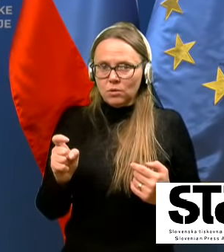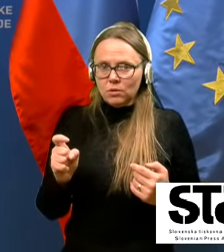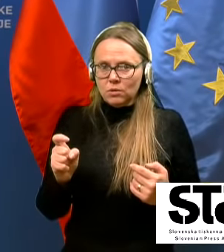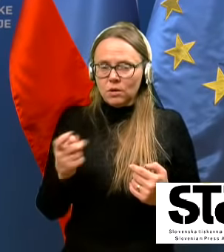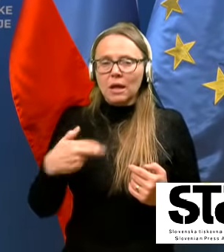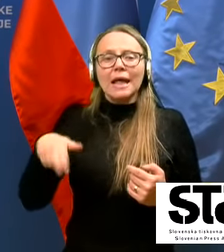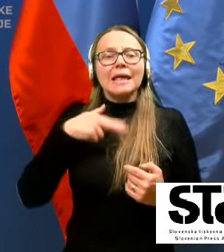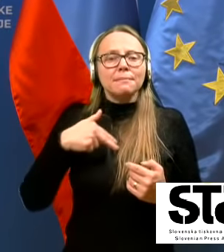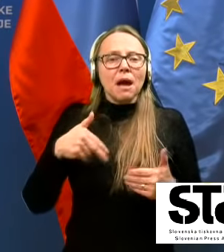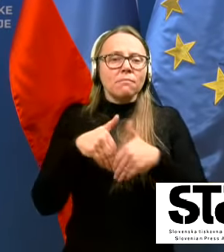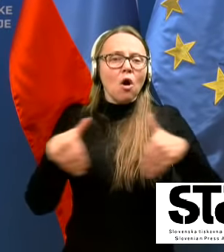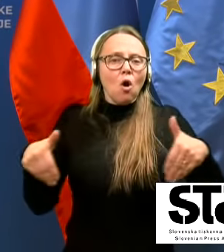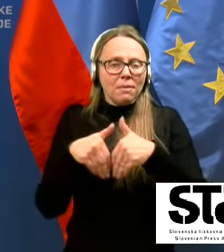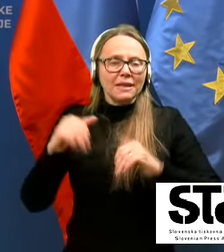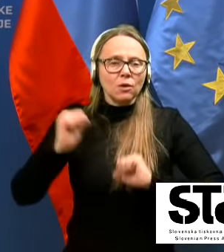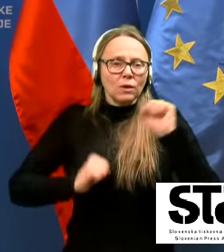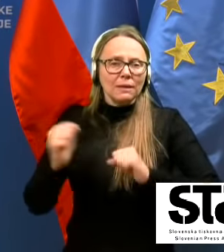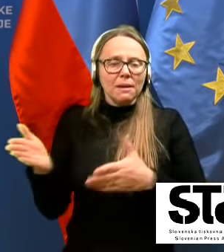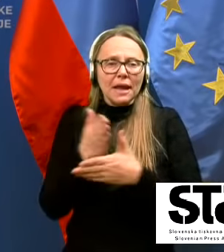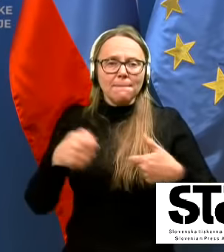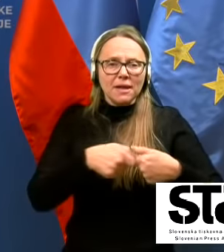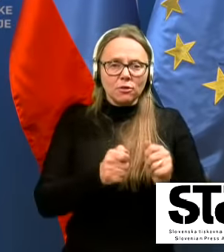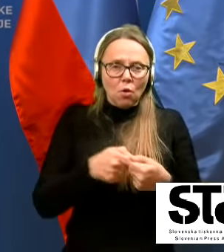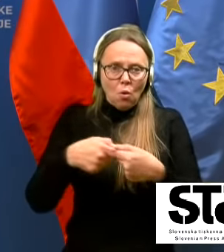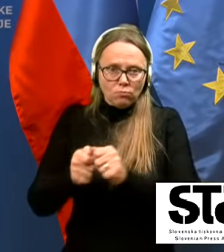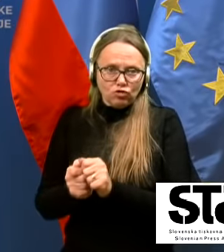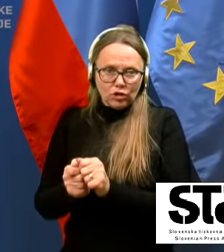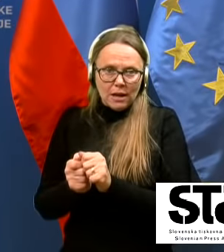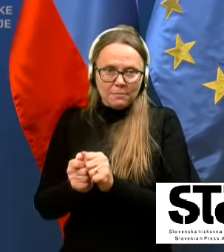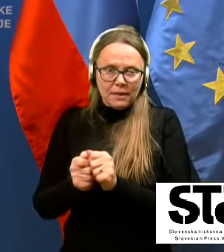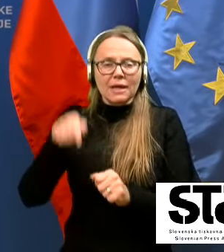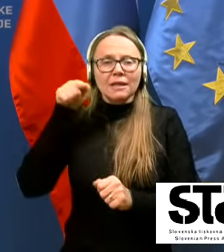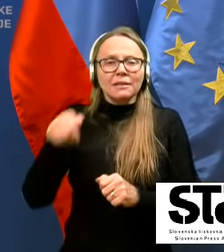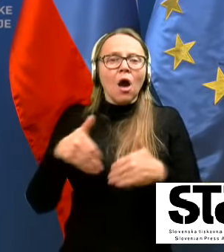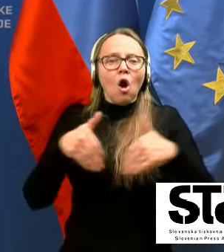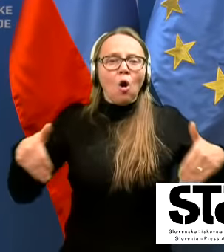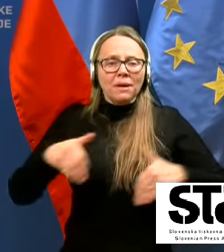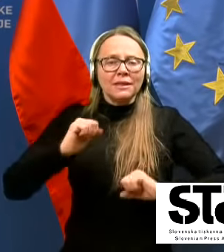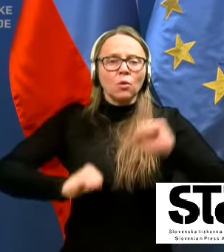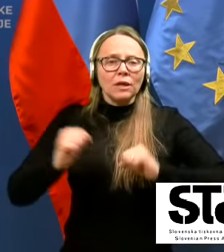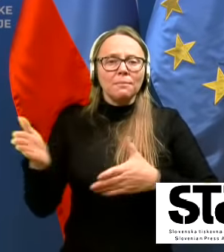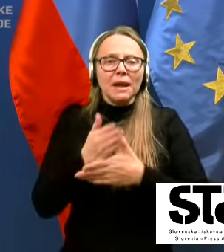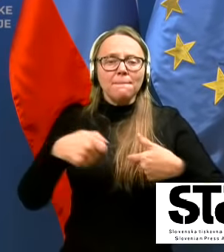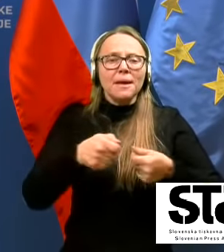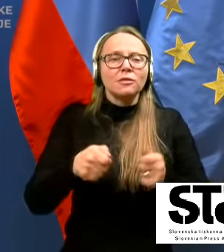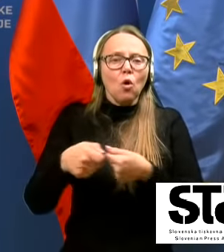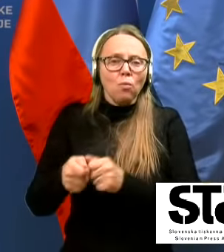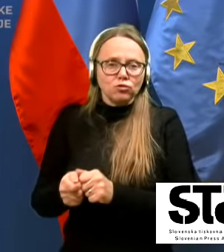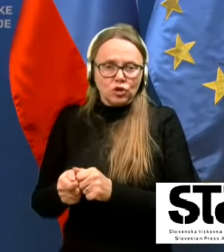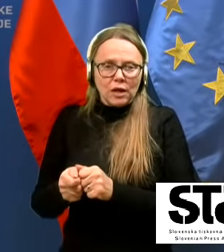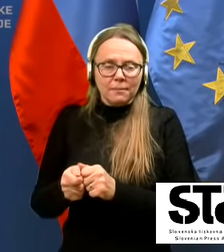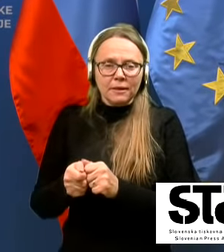omejitev gibanja med občinami. Ta omejitev gibanja med občini seveda je